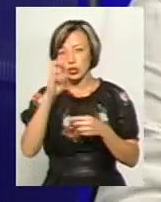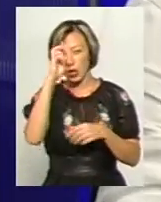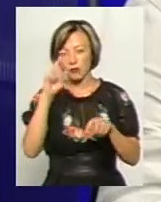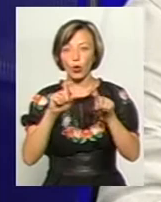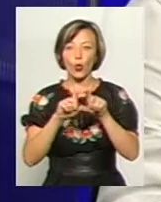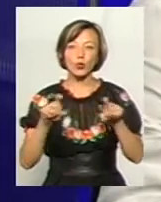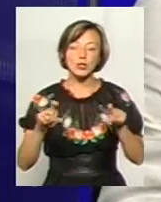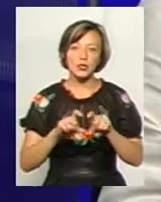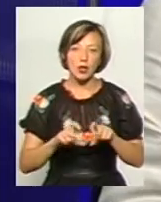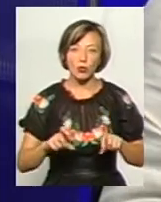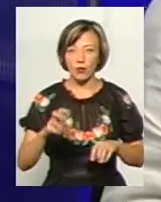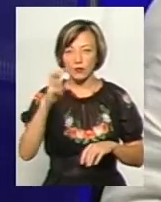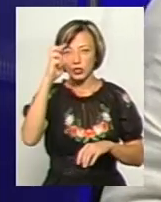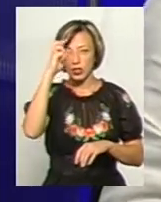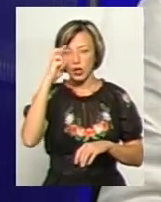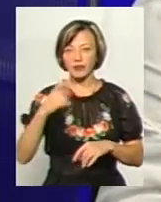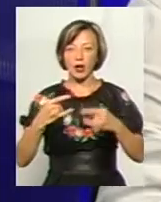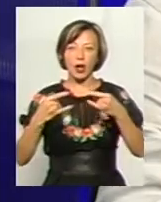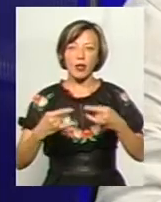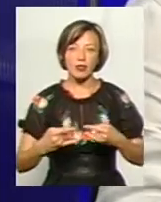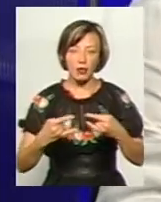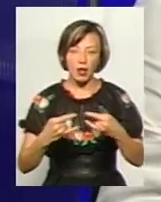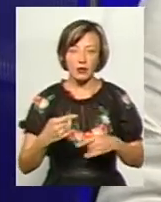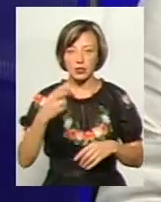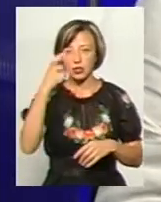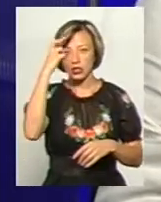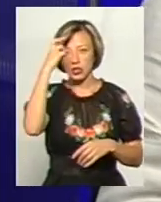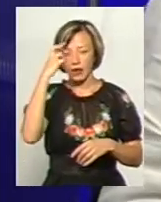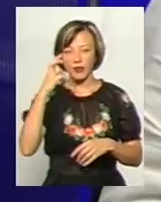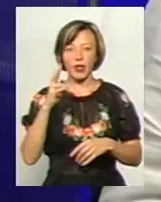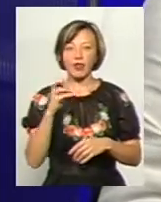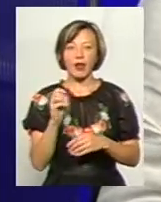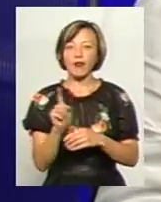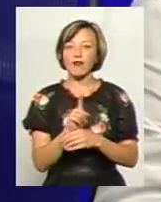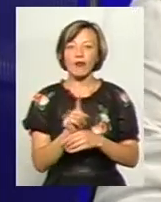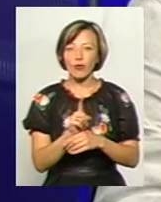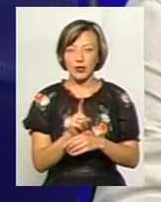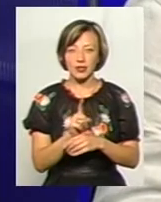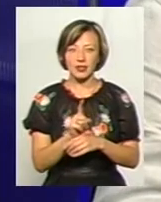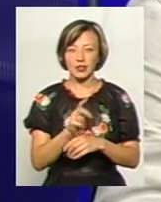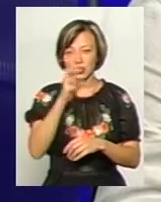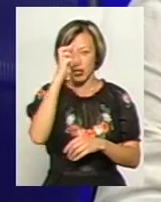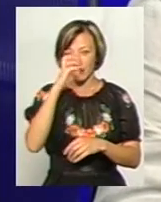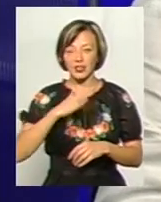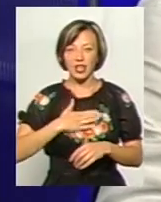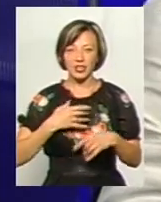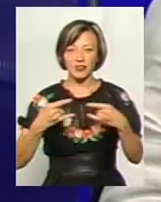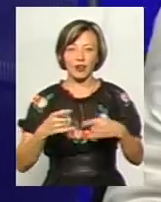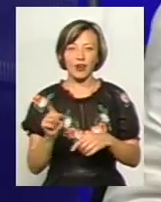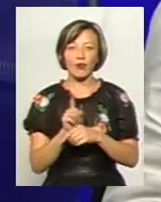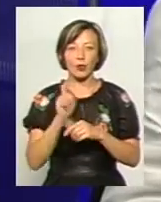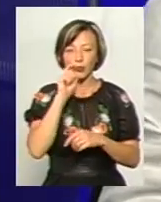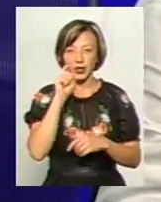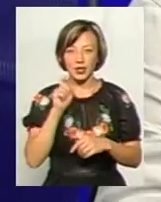установ, державних каналів, державних не квоти, не державних наших каналів, квоти